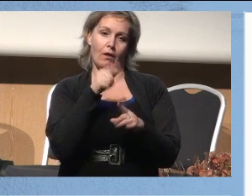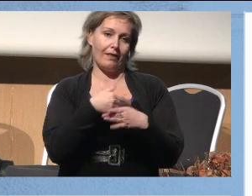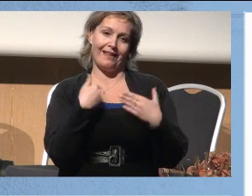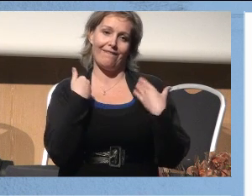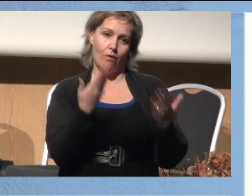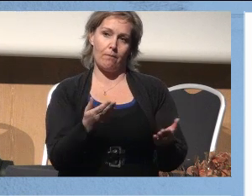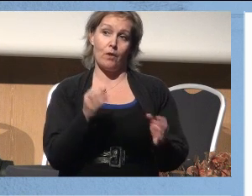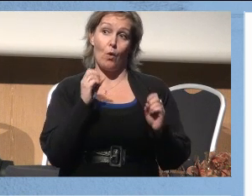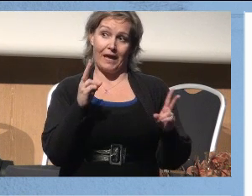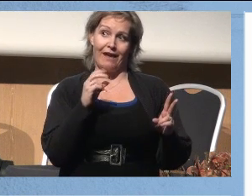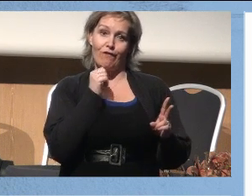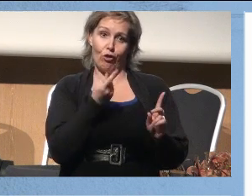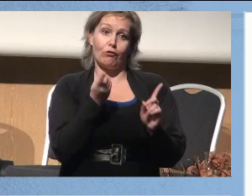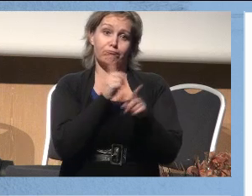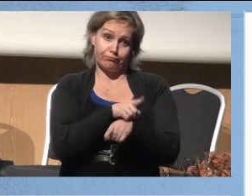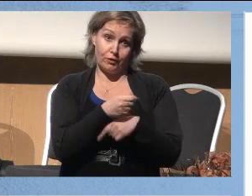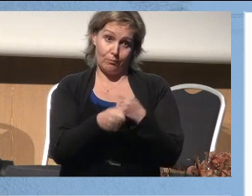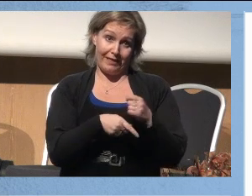Ok, det må gjøre noe med.